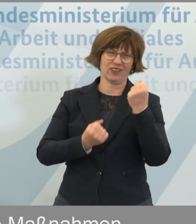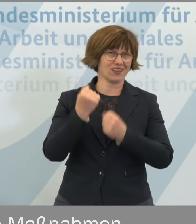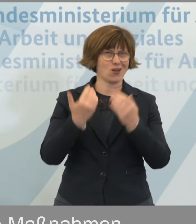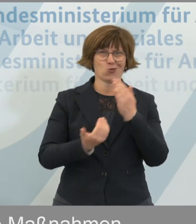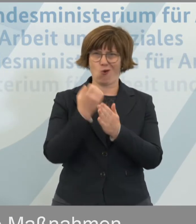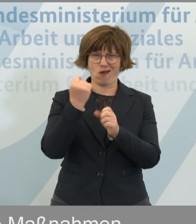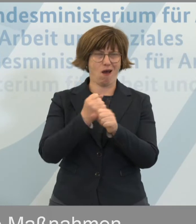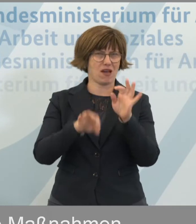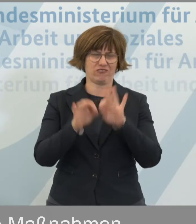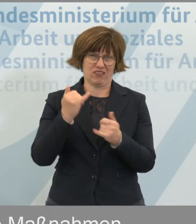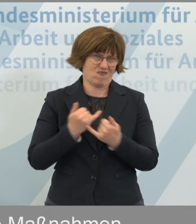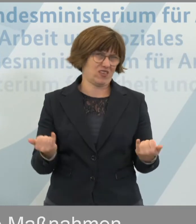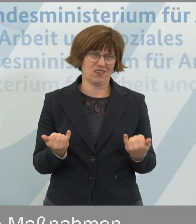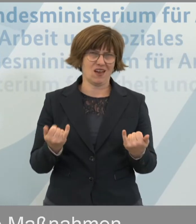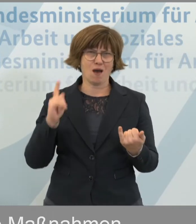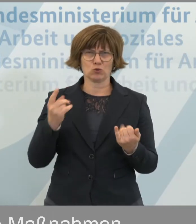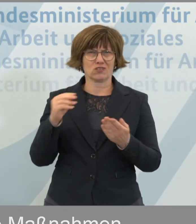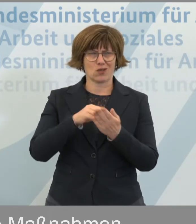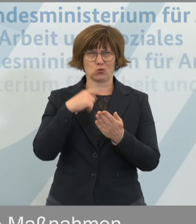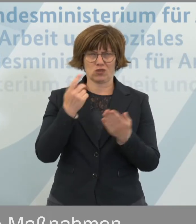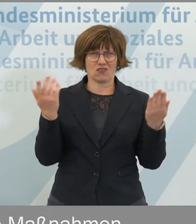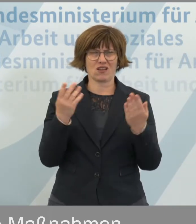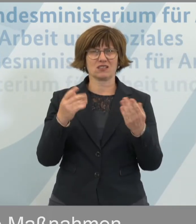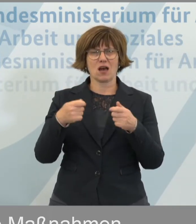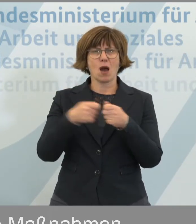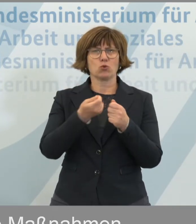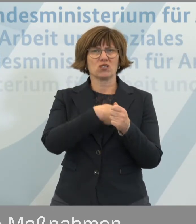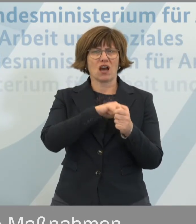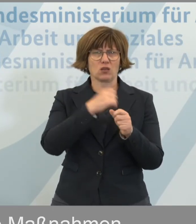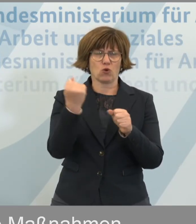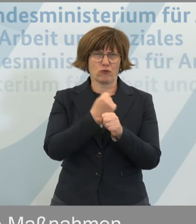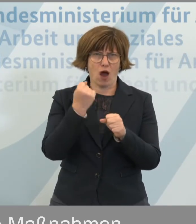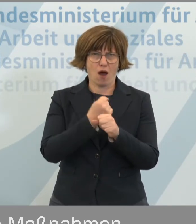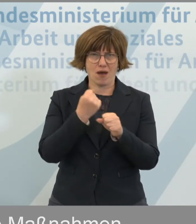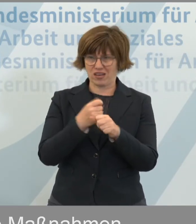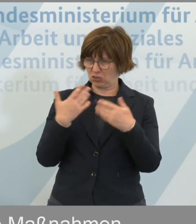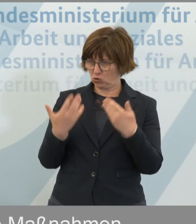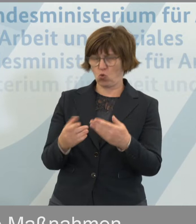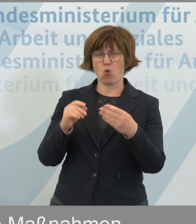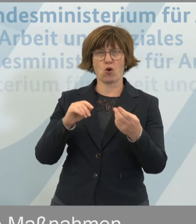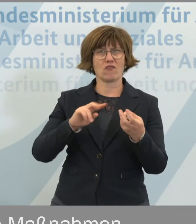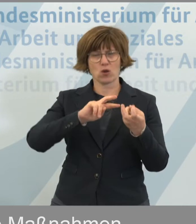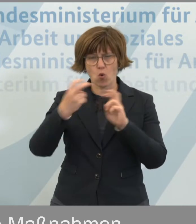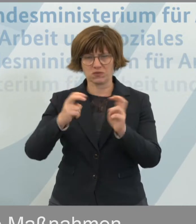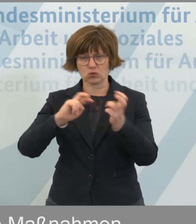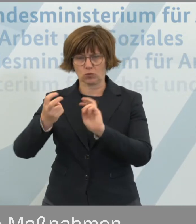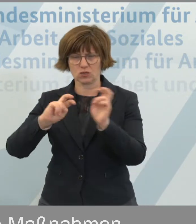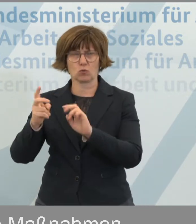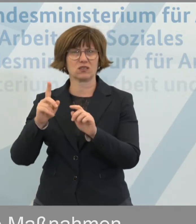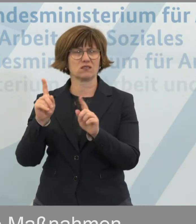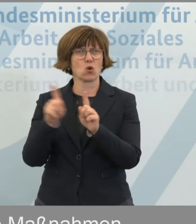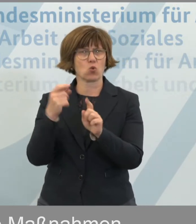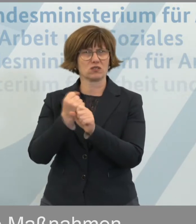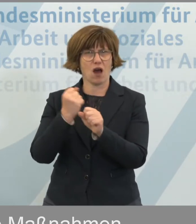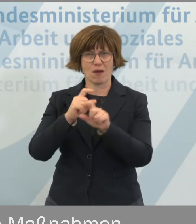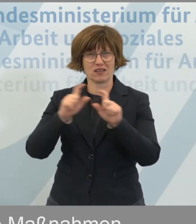eine neue Stelle zu finden. Und man muss auch sagen, dass in der Bundesagentur für Arbeit angesichts der Umsetzung von Kurzarbeit im